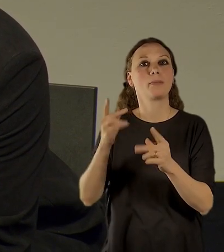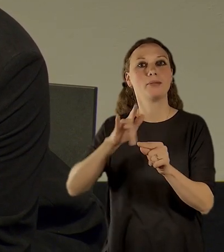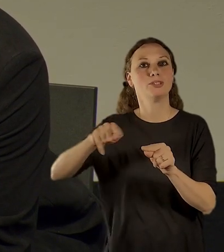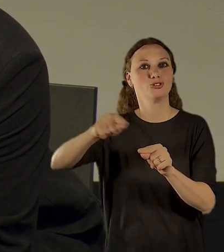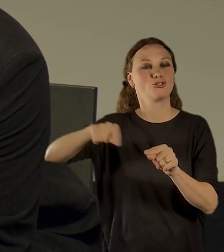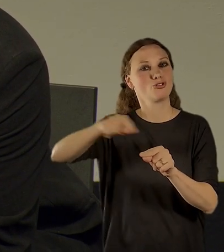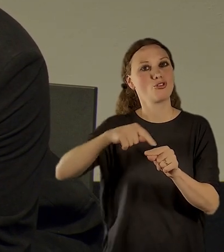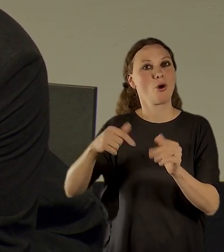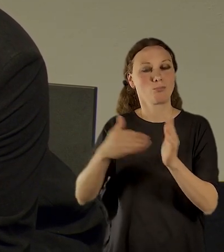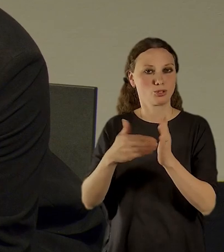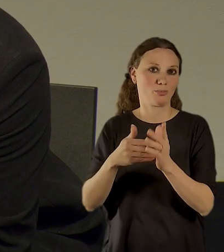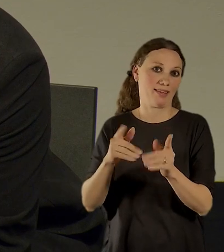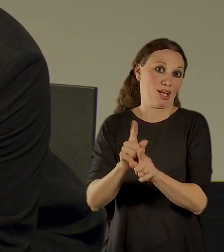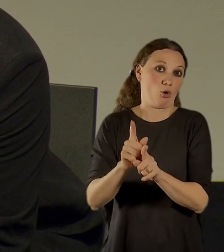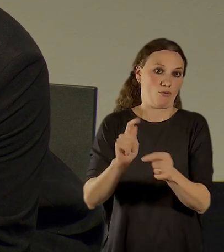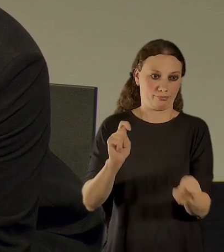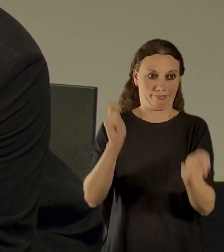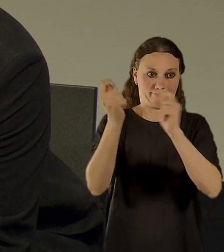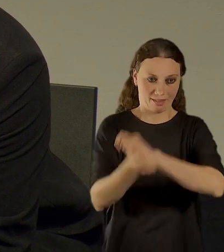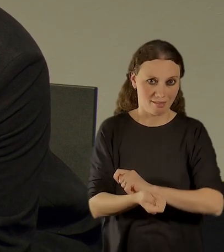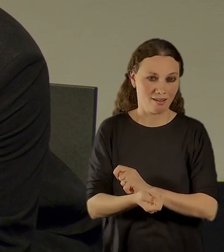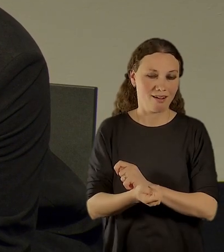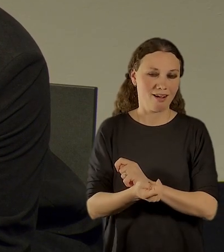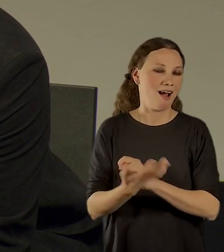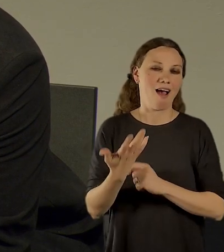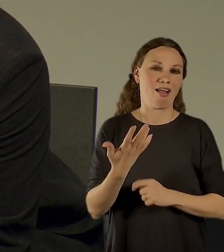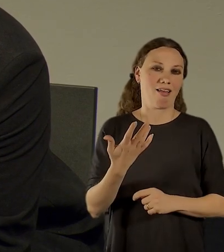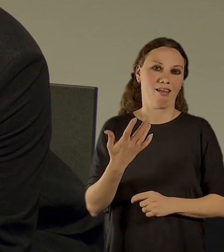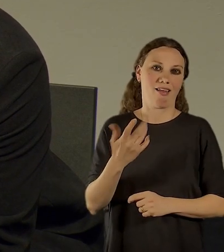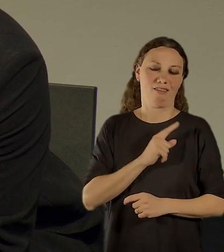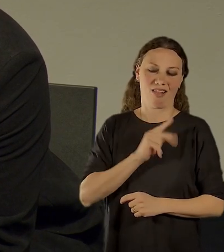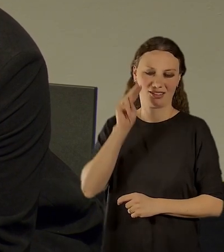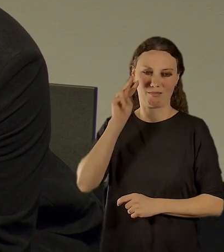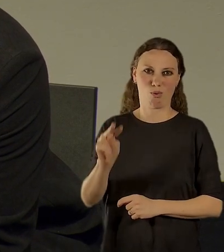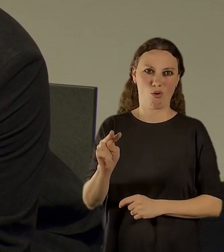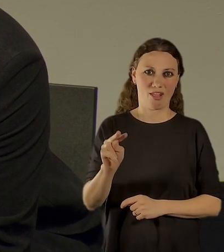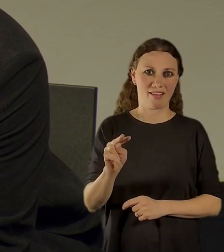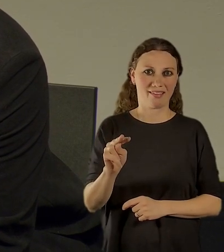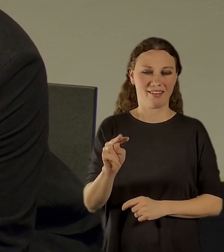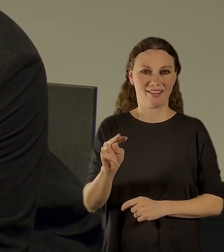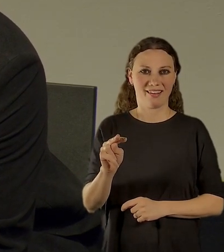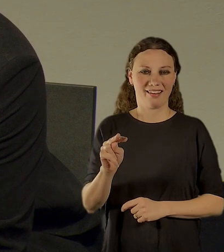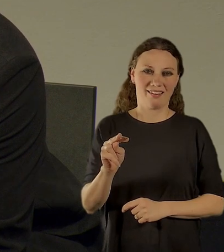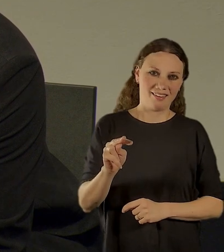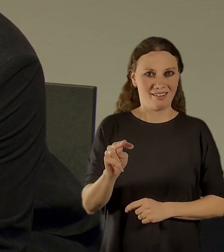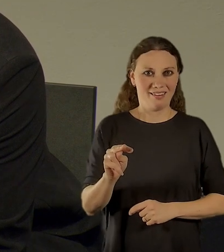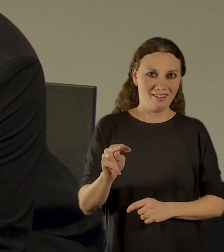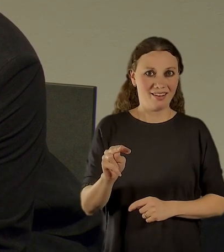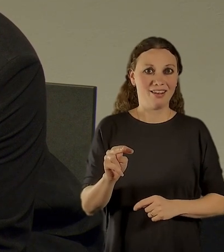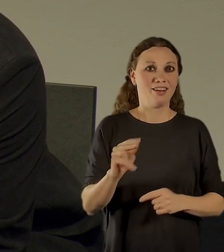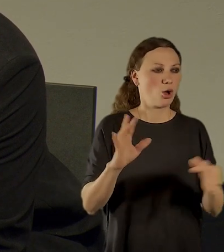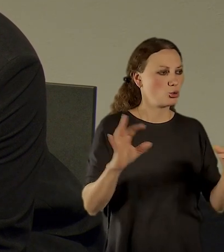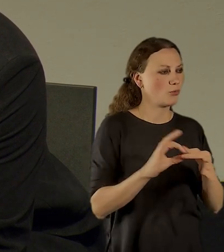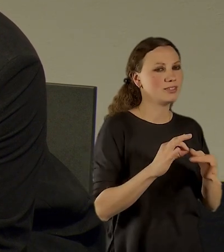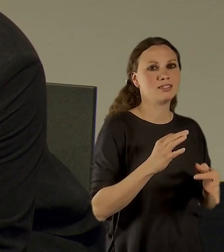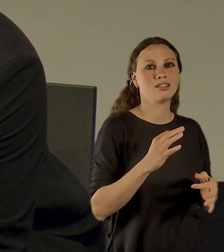osobně se domnívám, že tahle ta myšlenka v souvislosti s muzeem paměti